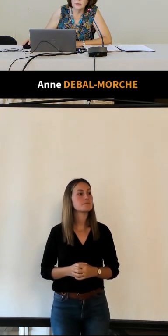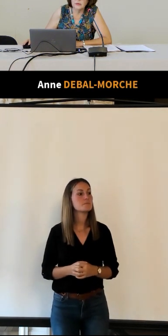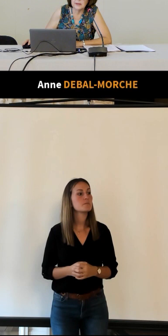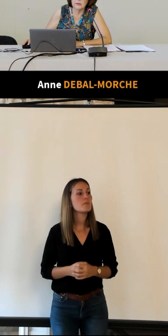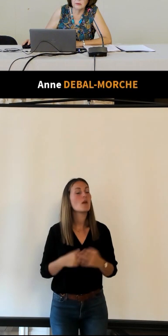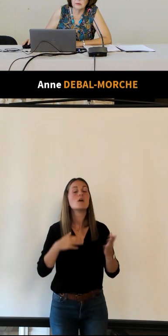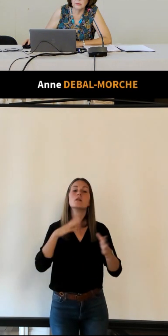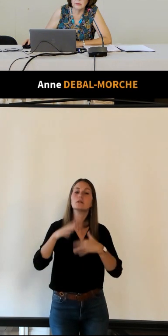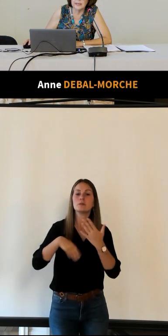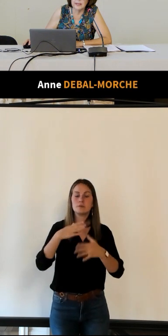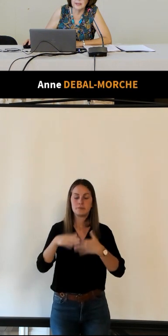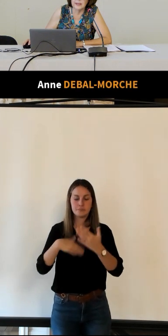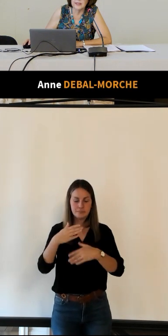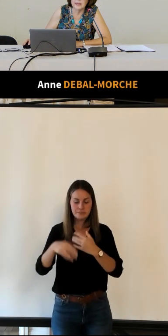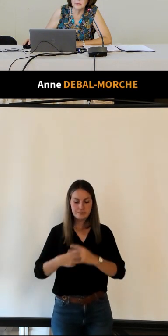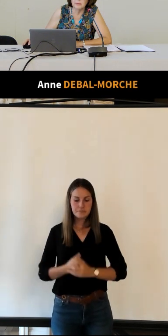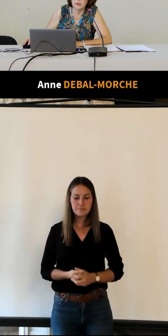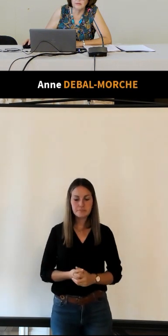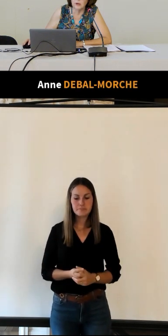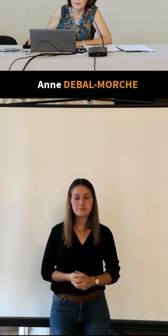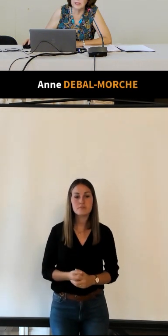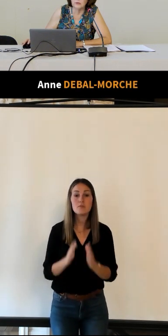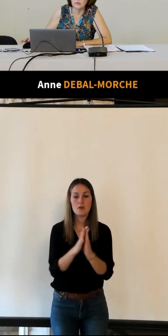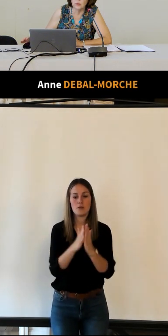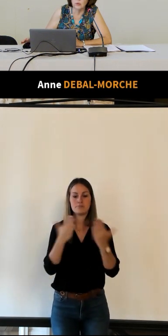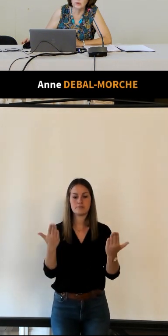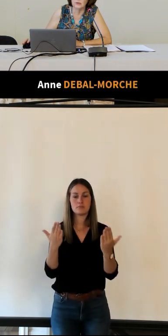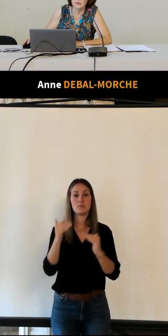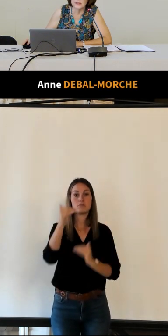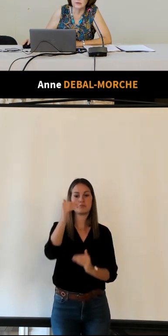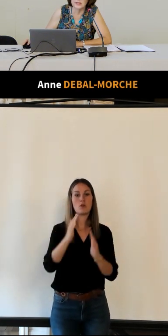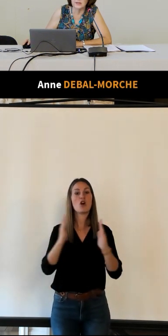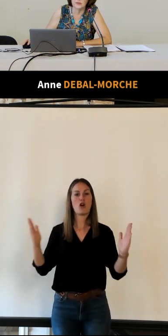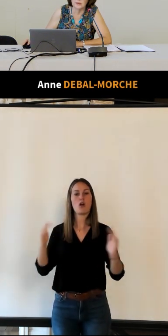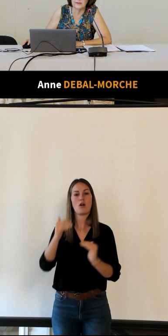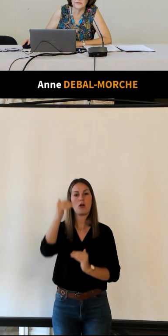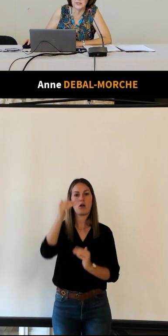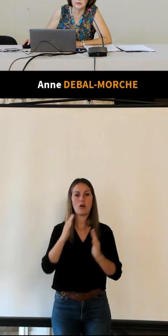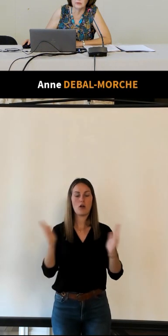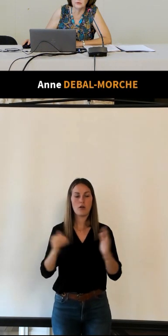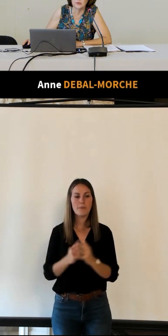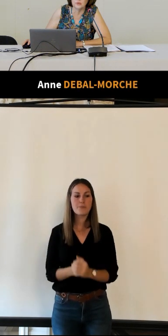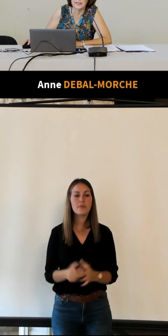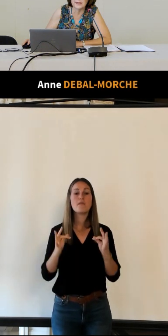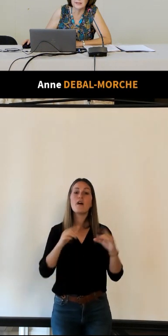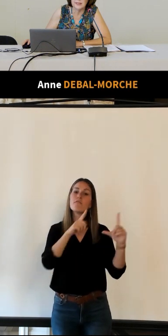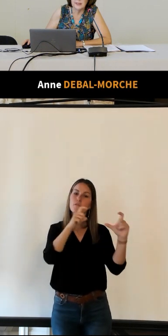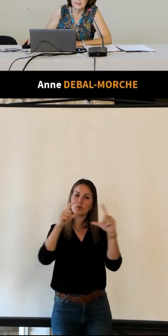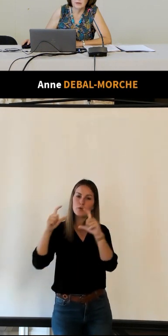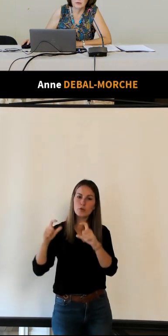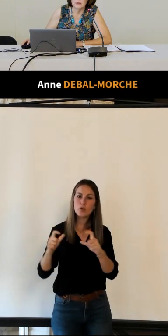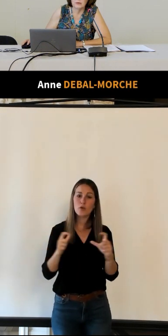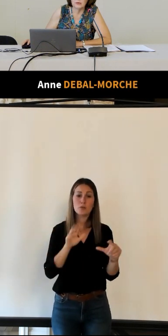ensuite donc un guide-album grand format donc le rôle de la société photographique de Touraine